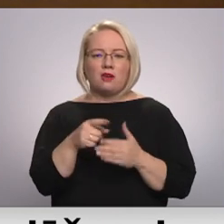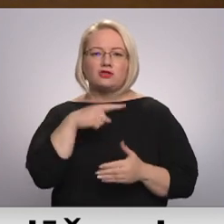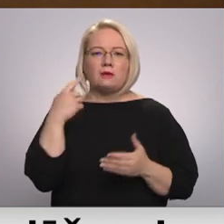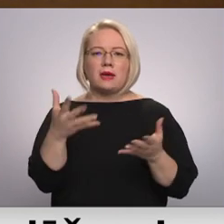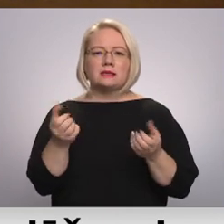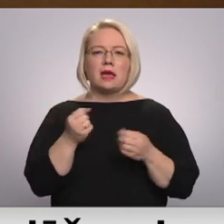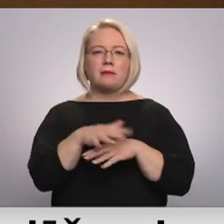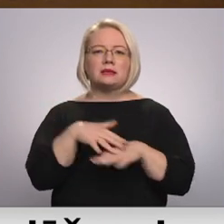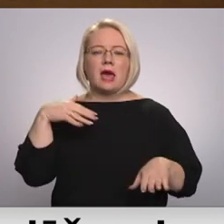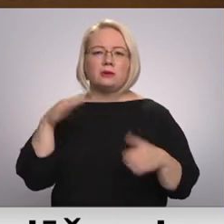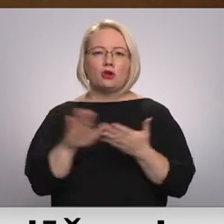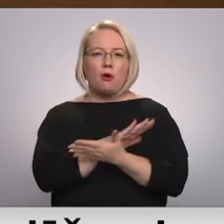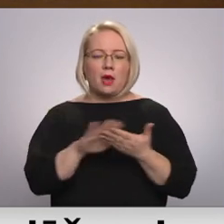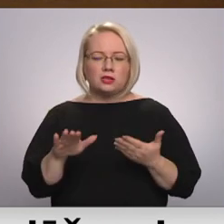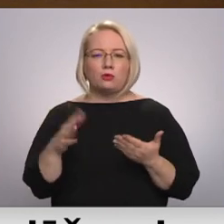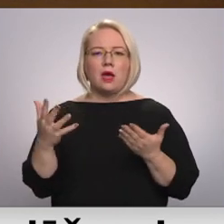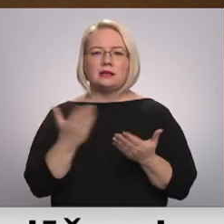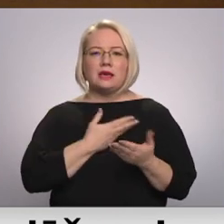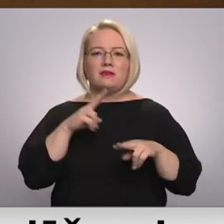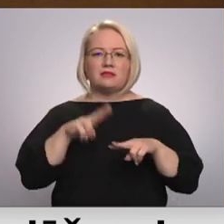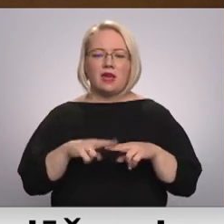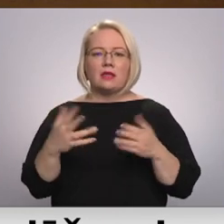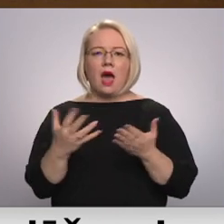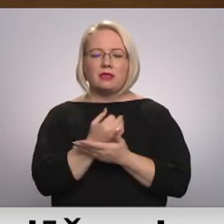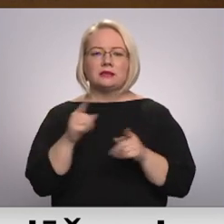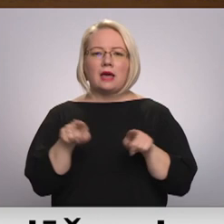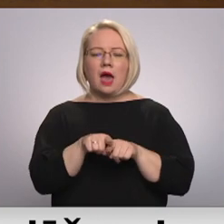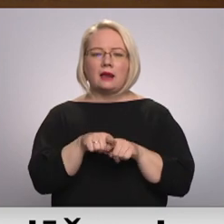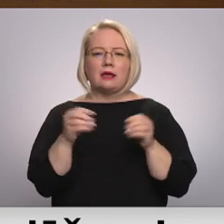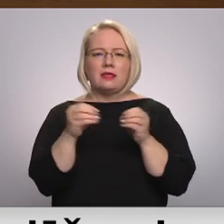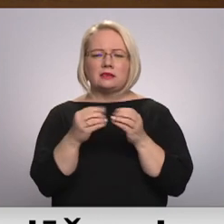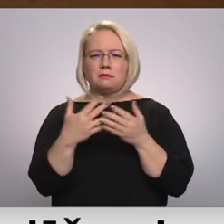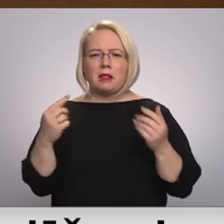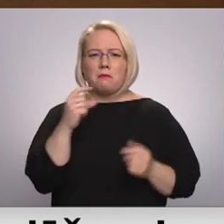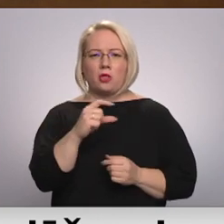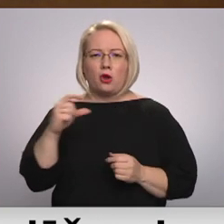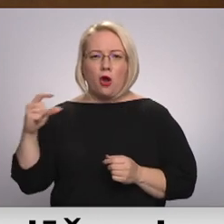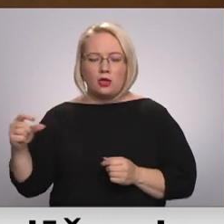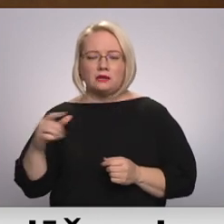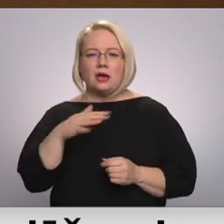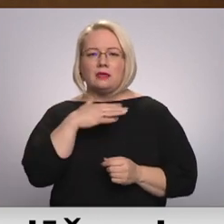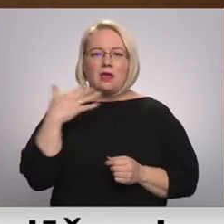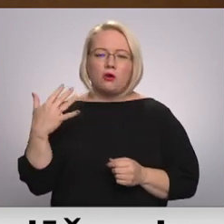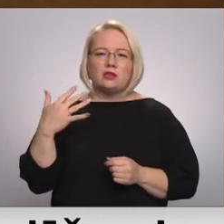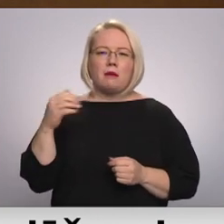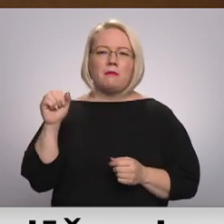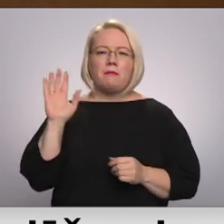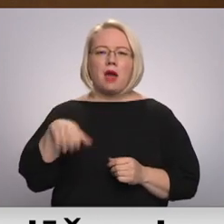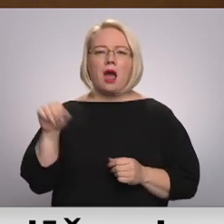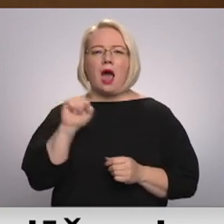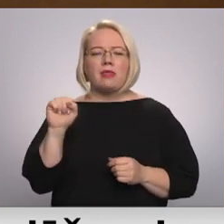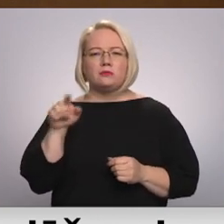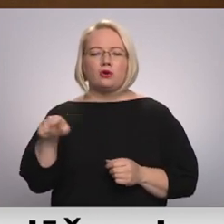kompensāciju un dzīvesvietu atrastas arī vairāki desmiti patroni. Neviens no sājumas deputātiem par Ādamsona izdošanu kriminālu vajāšanai